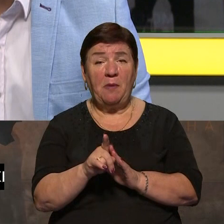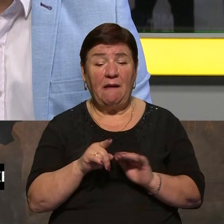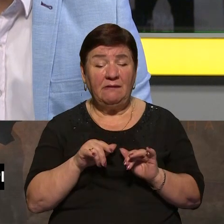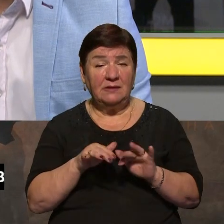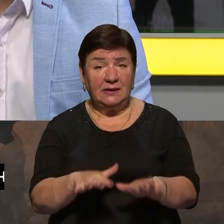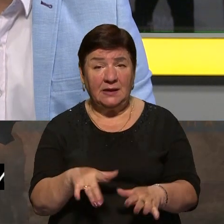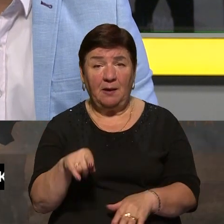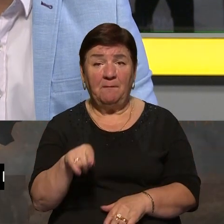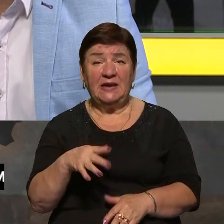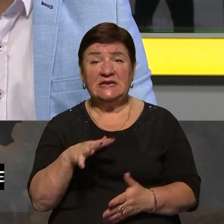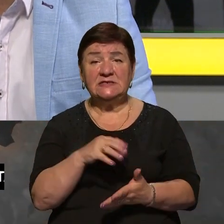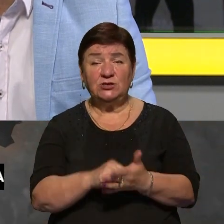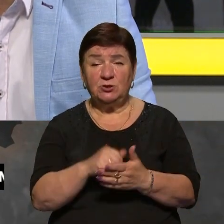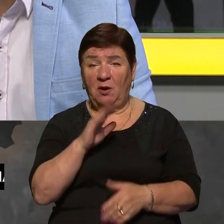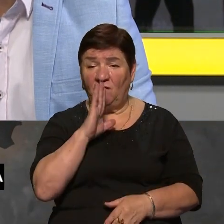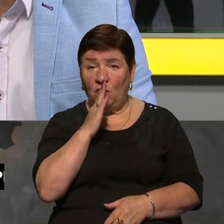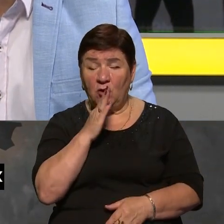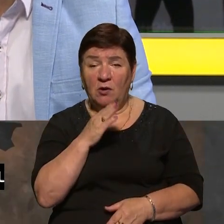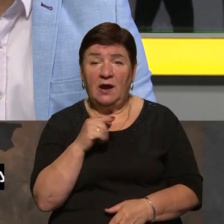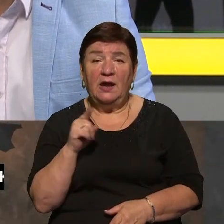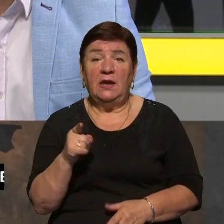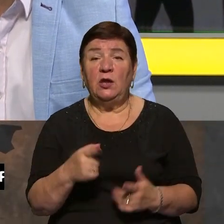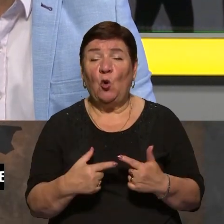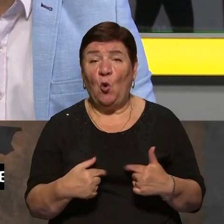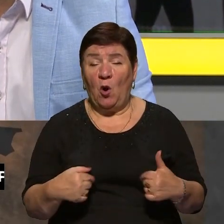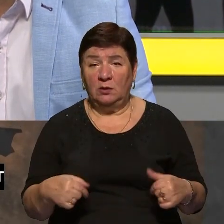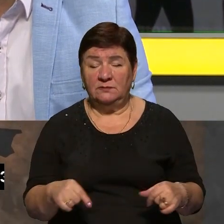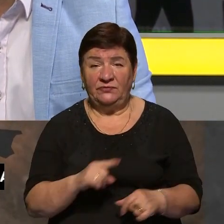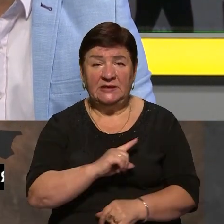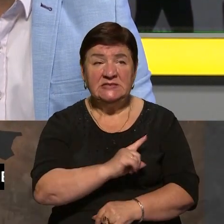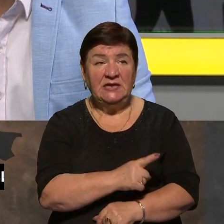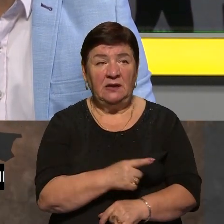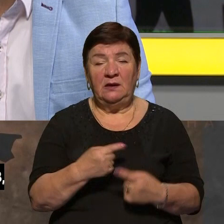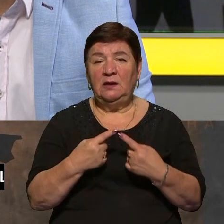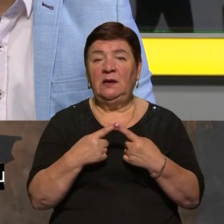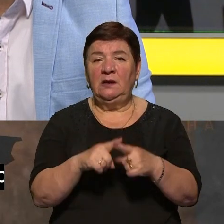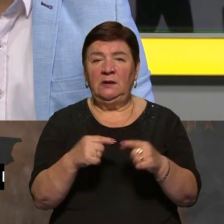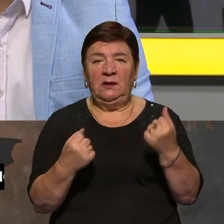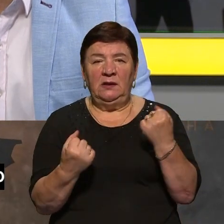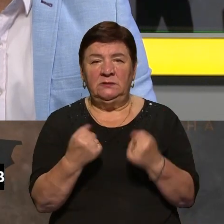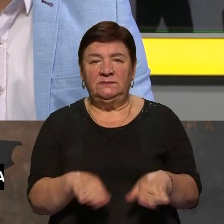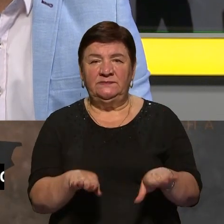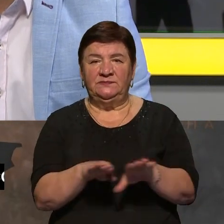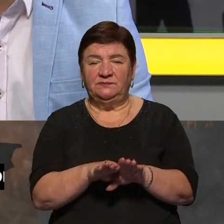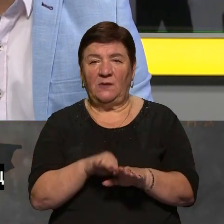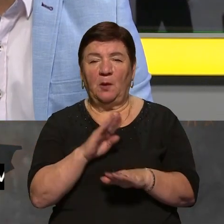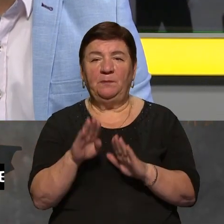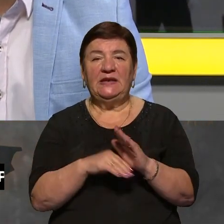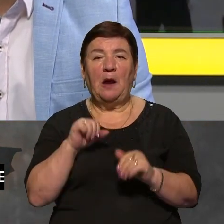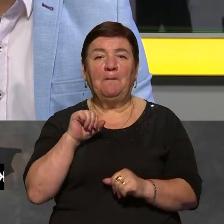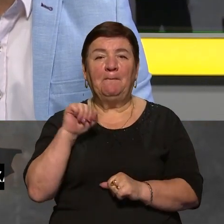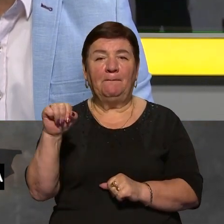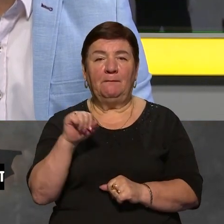знищуємо ворога, його сили, засоби, техніку. І також під Бахмутом, де ми